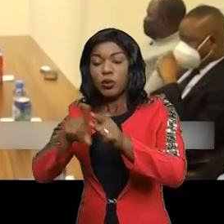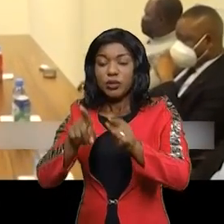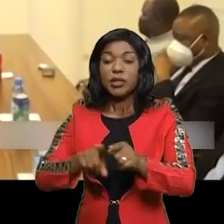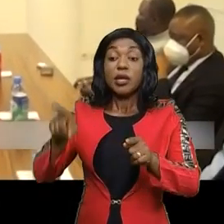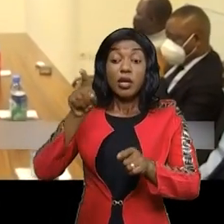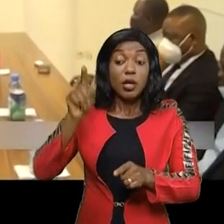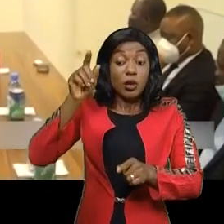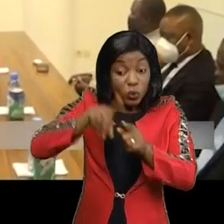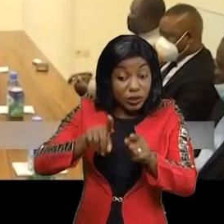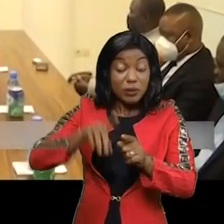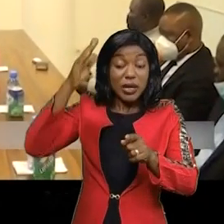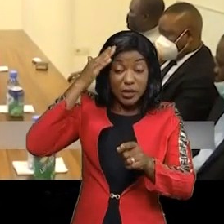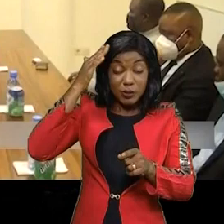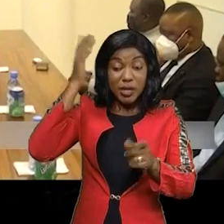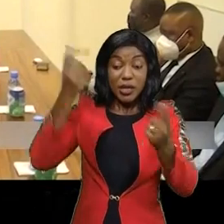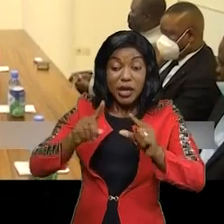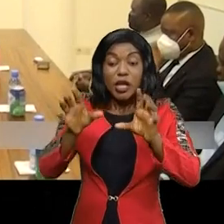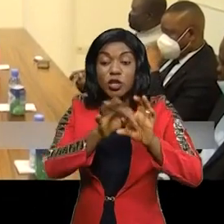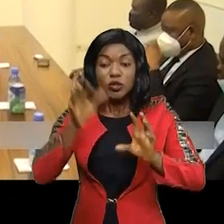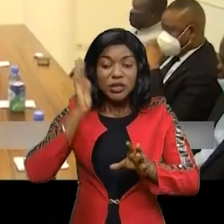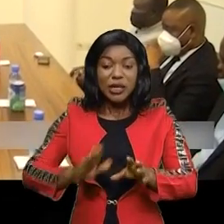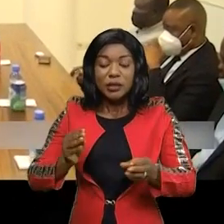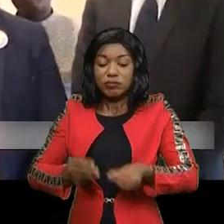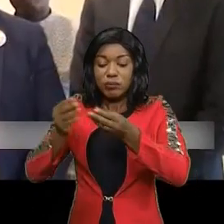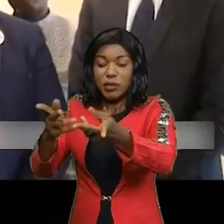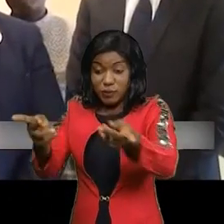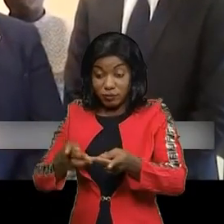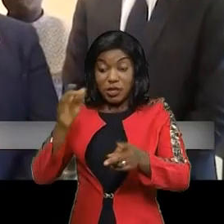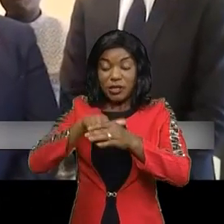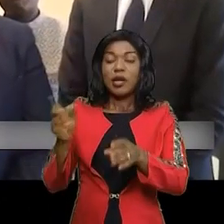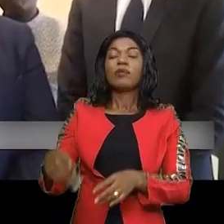aussi prennent conscience que quand l'Union sacrée sera mise sur pied,